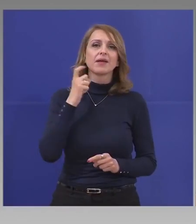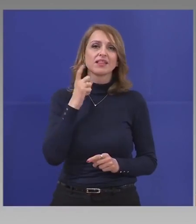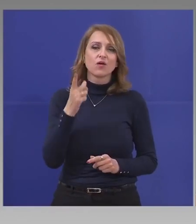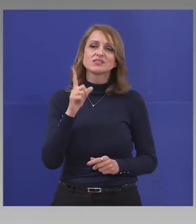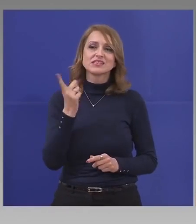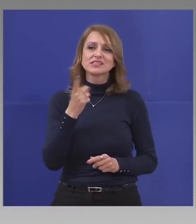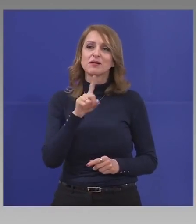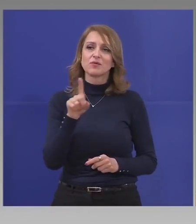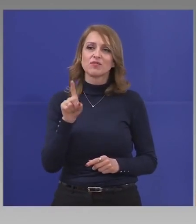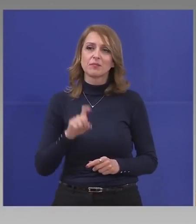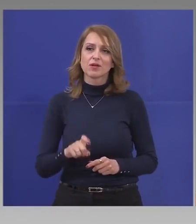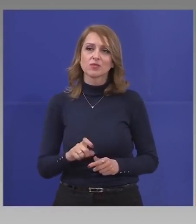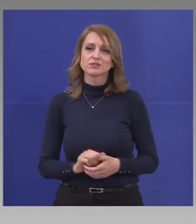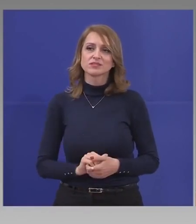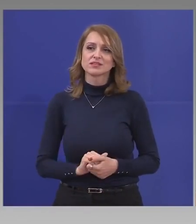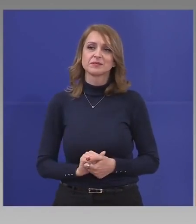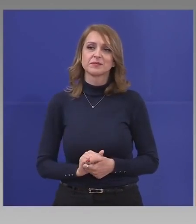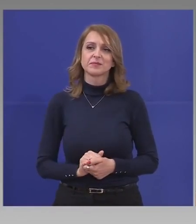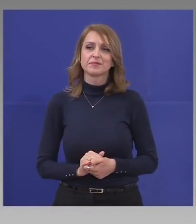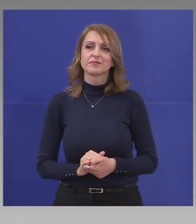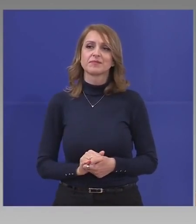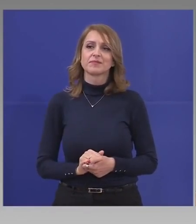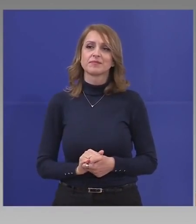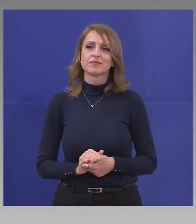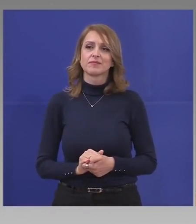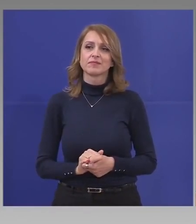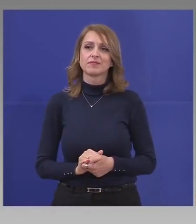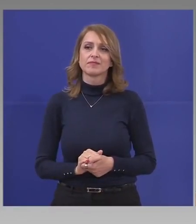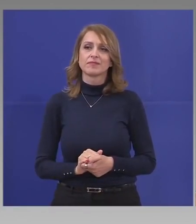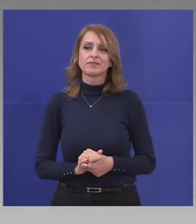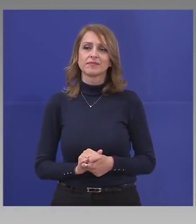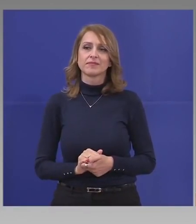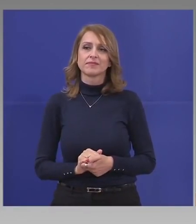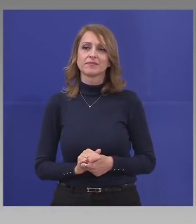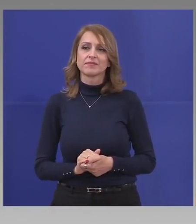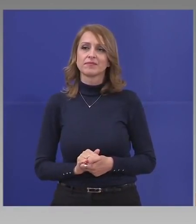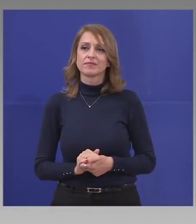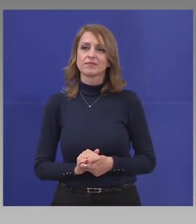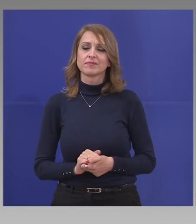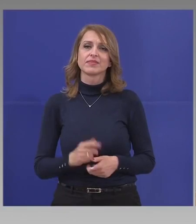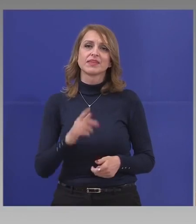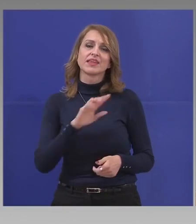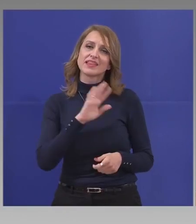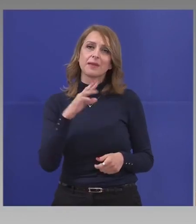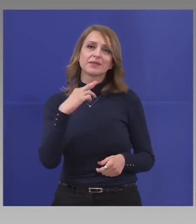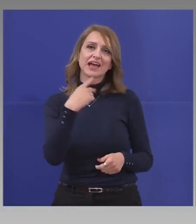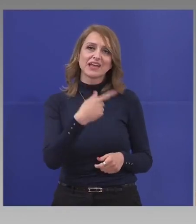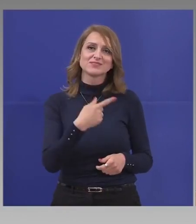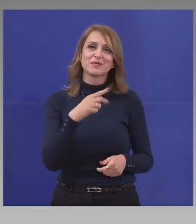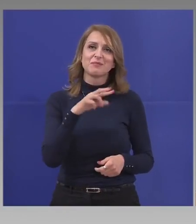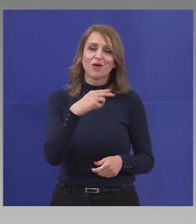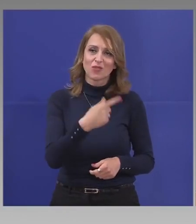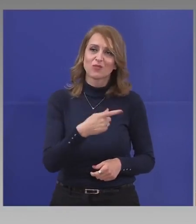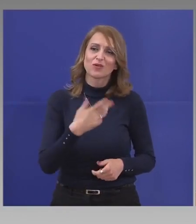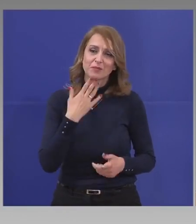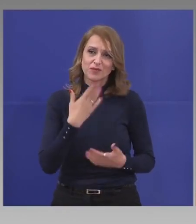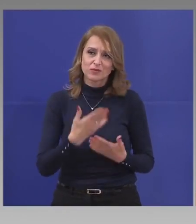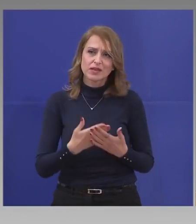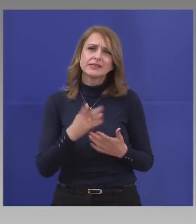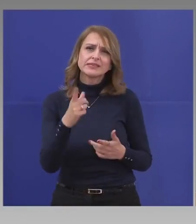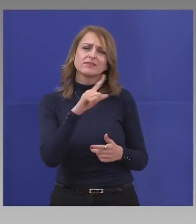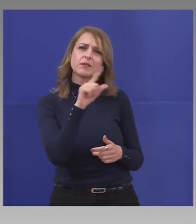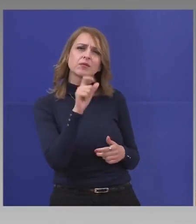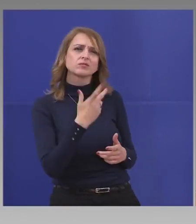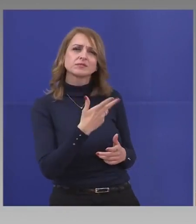обясняваш. Няма да ви казвам отговора. Благодаря ви и сърдечето, господин премьер. Исках да ви